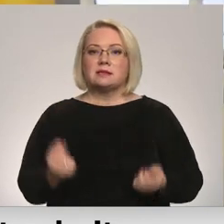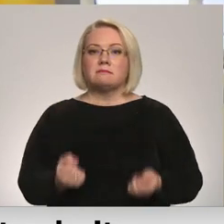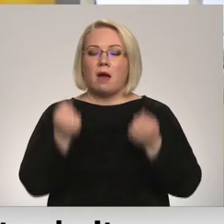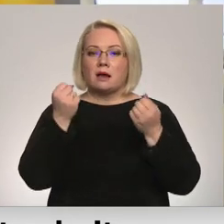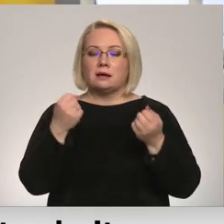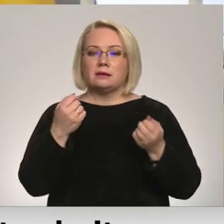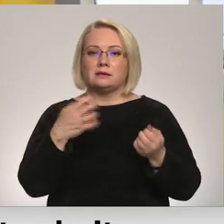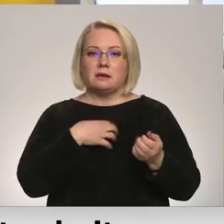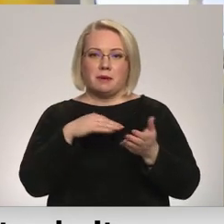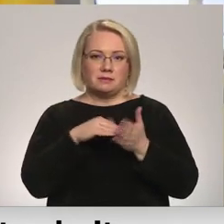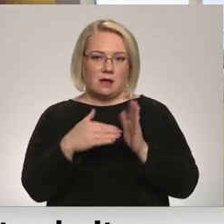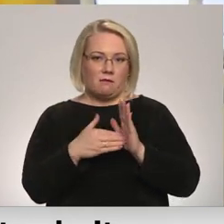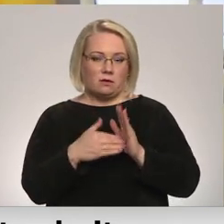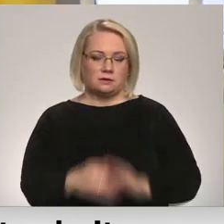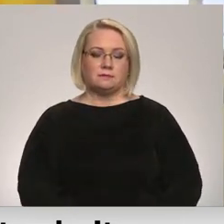Lothar Zariņš, RETV